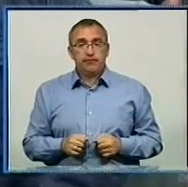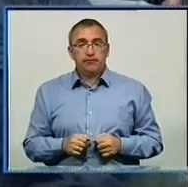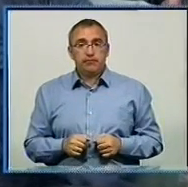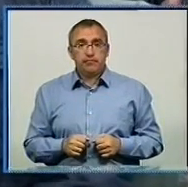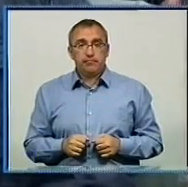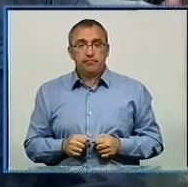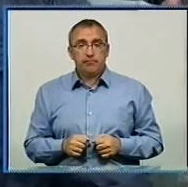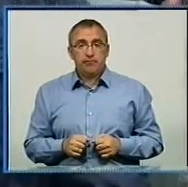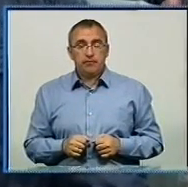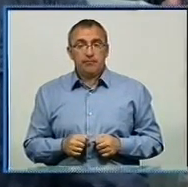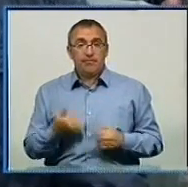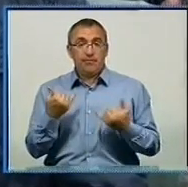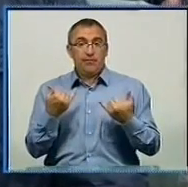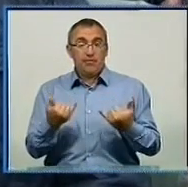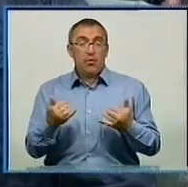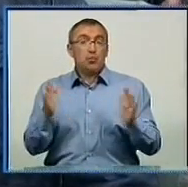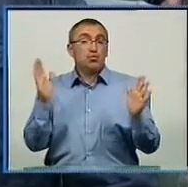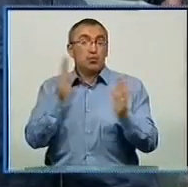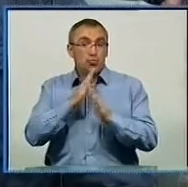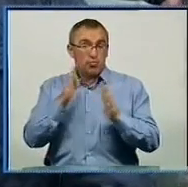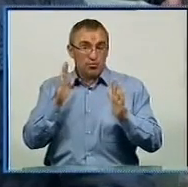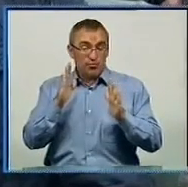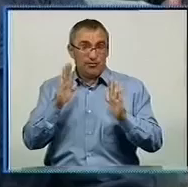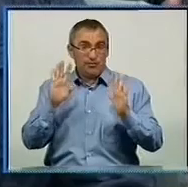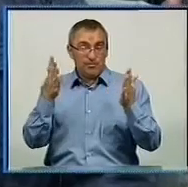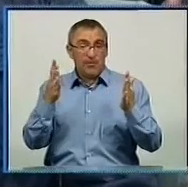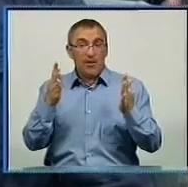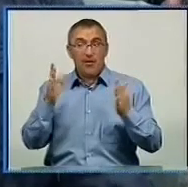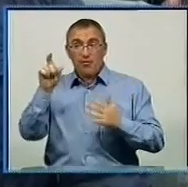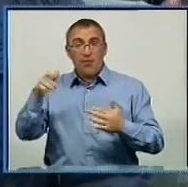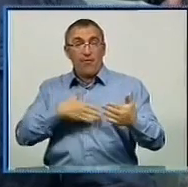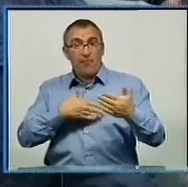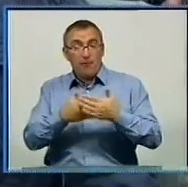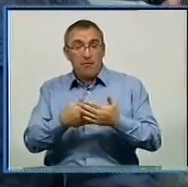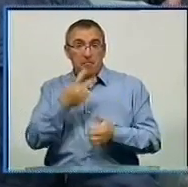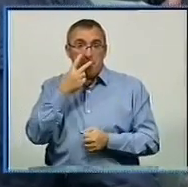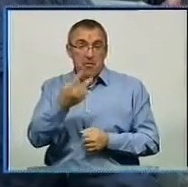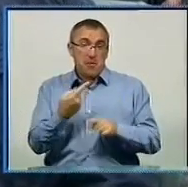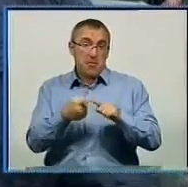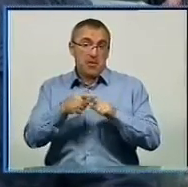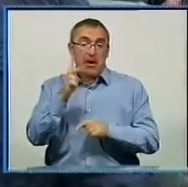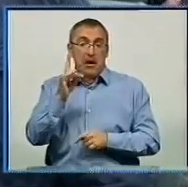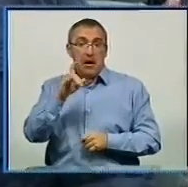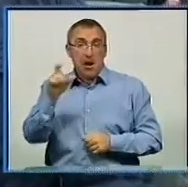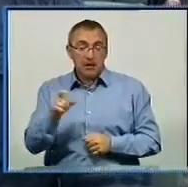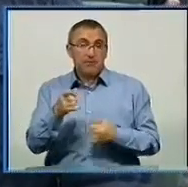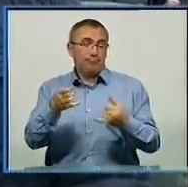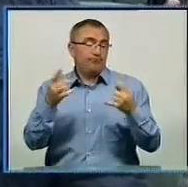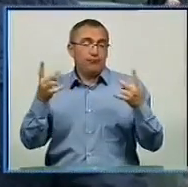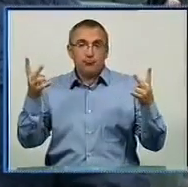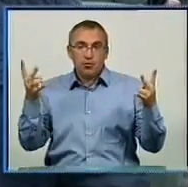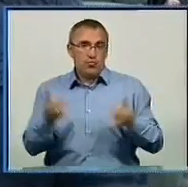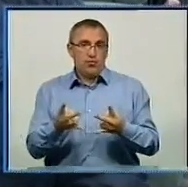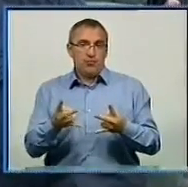Так в нас ввела судьба, що знайшли цих волонтерів, які приїхали, нам якраз ця КРАС і ця машина ідеально